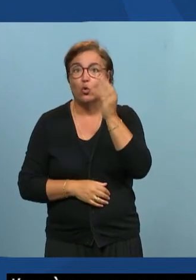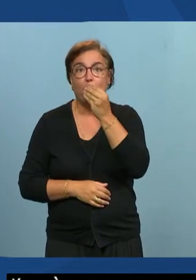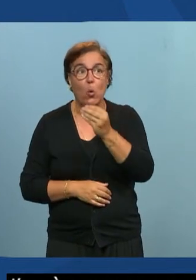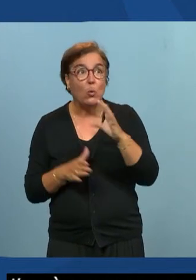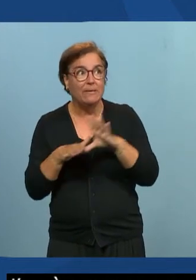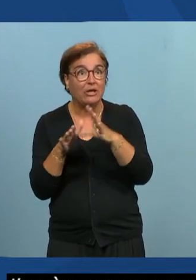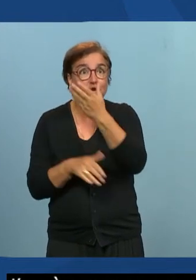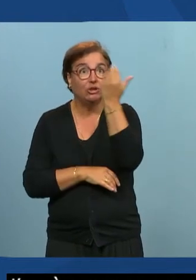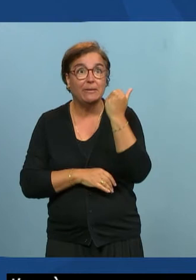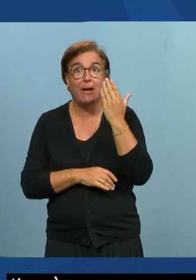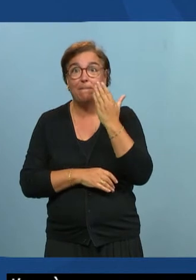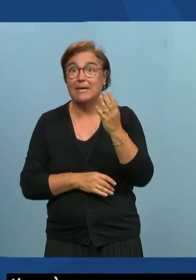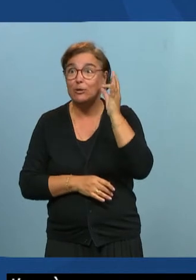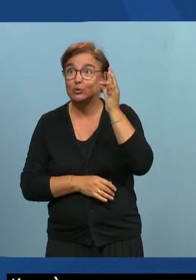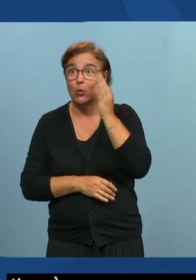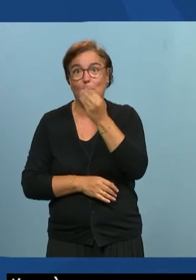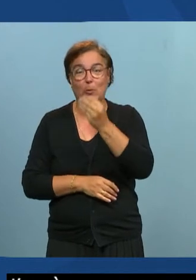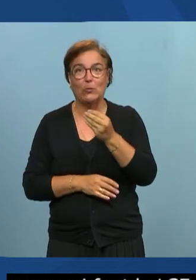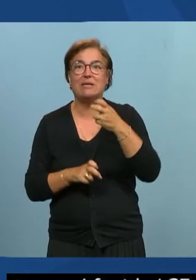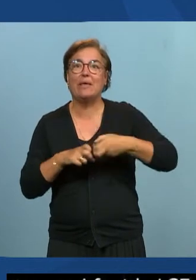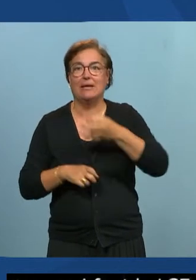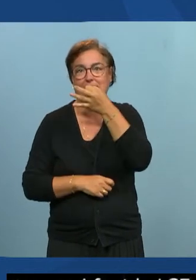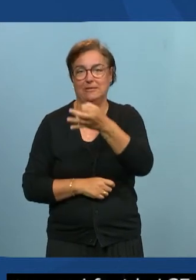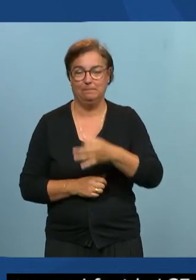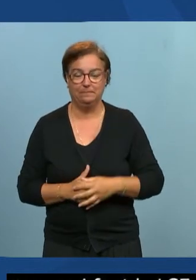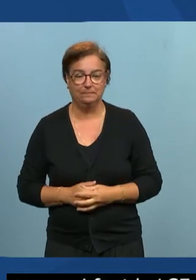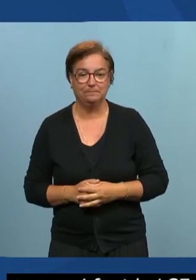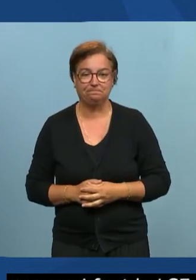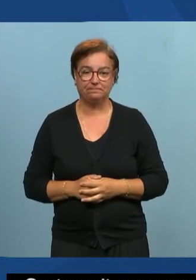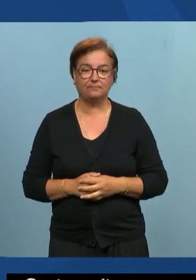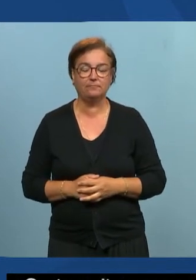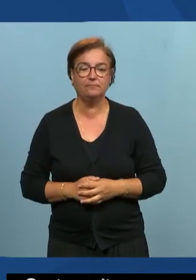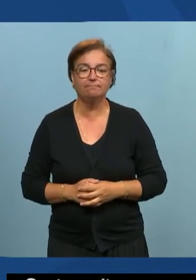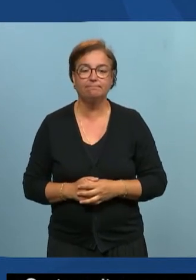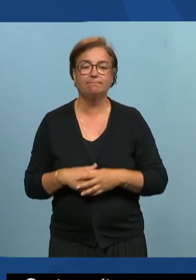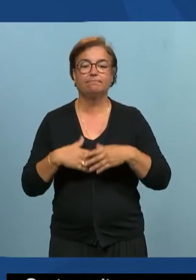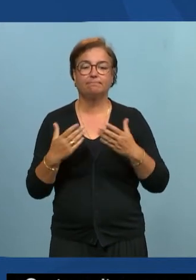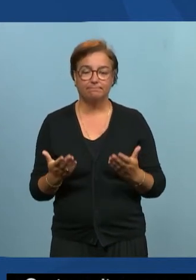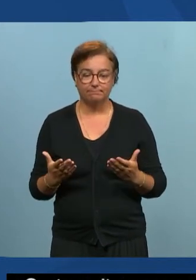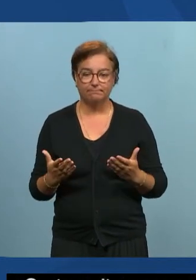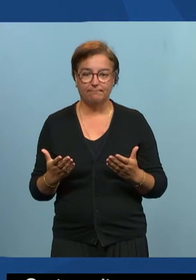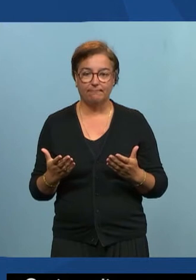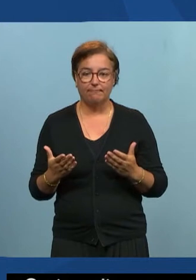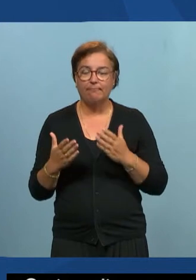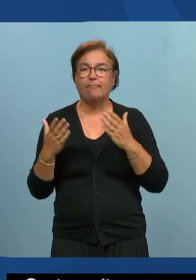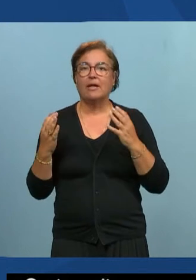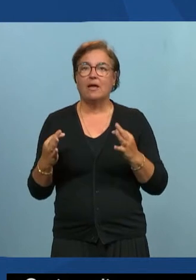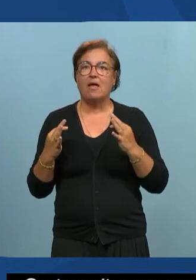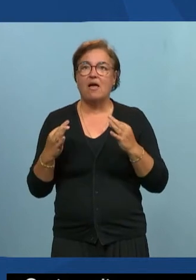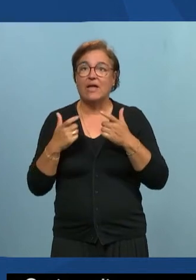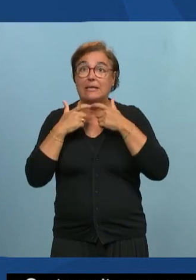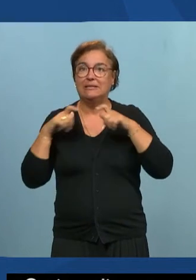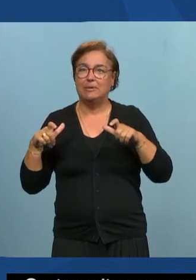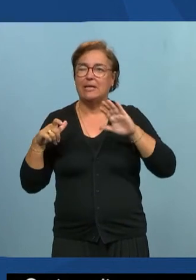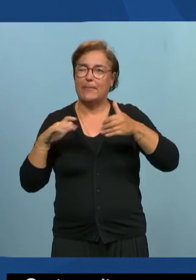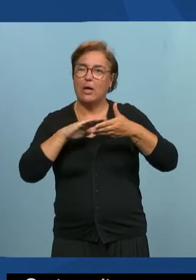mais je ne peux pas te dire, mais le son est impeccable. Parfait. Alors, on va rentrer dans l'accessibilité, puis je vais rapidement donner la parole à Sébastien.